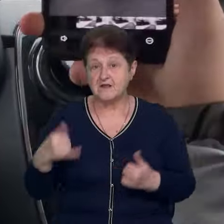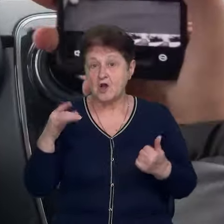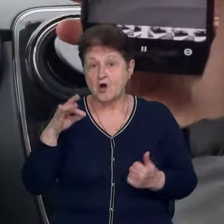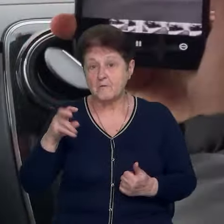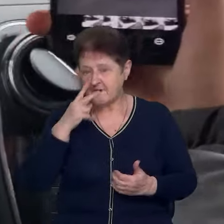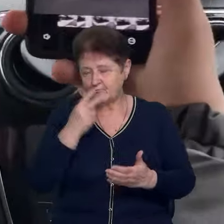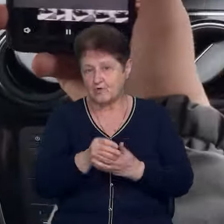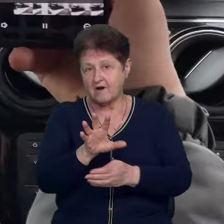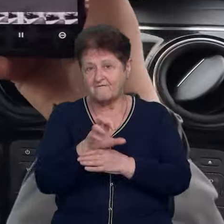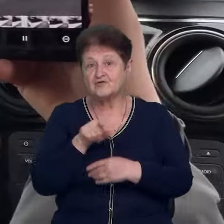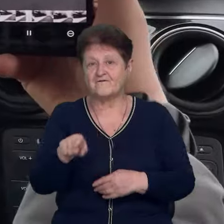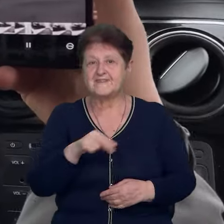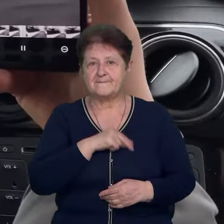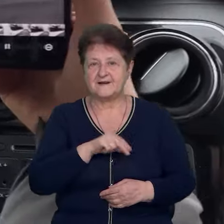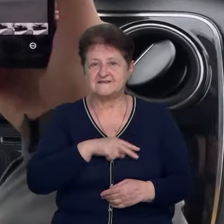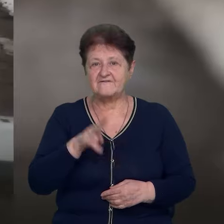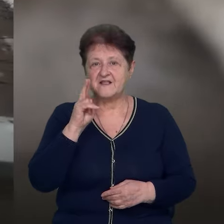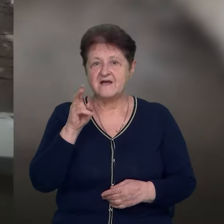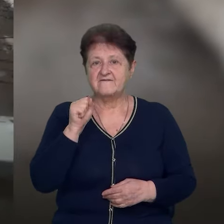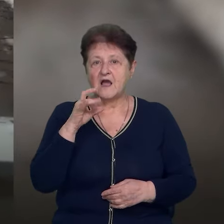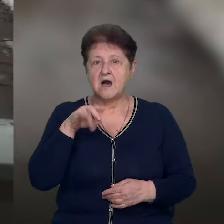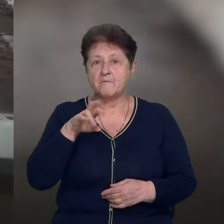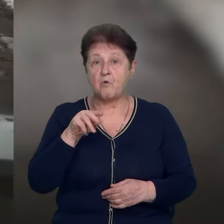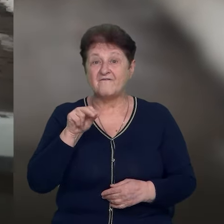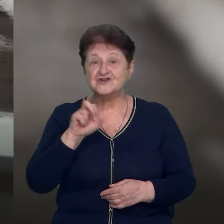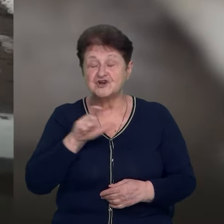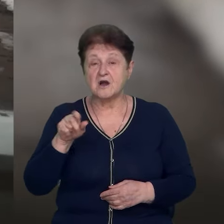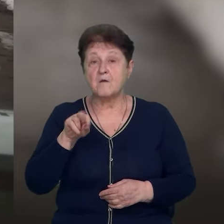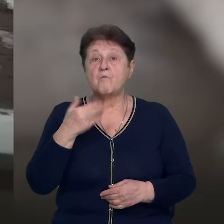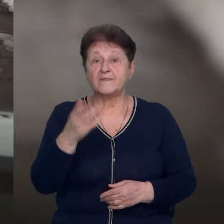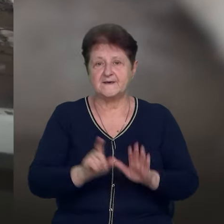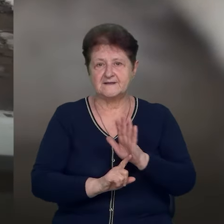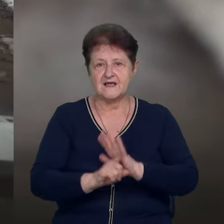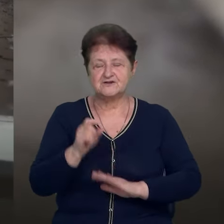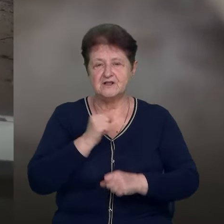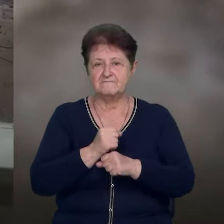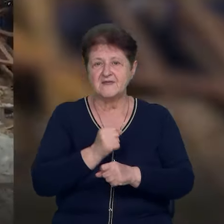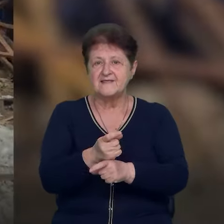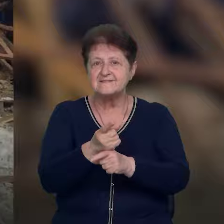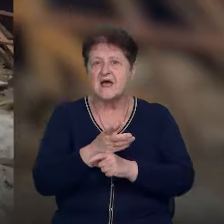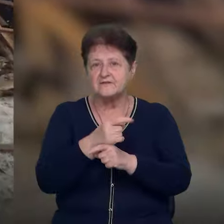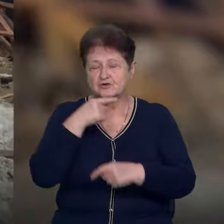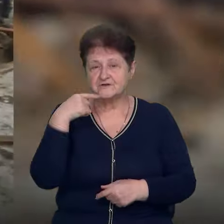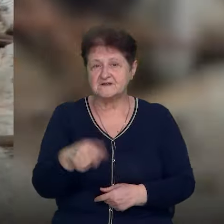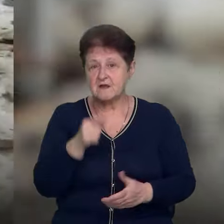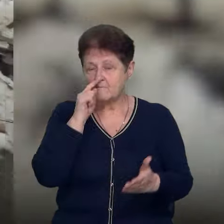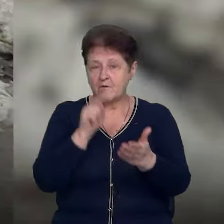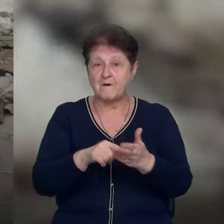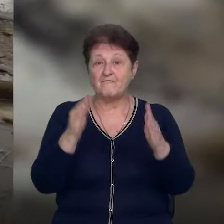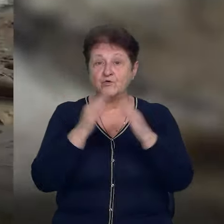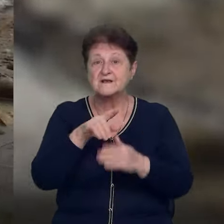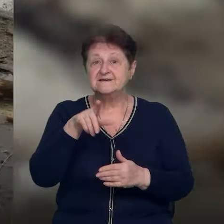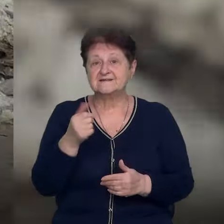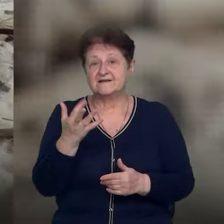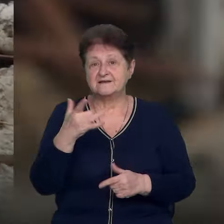показує фото. Це вони працювали в Карповичах. Як по них почав відпрацьовувати російський танк. Поцілив у будинок за